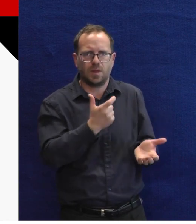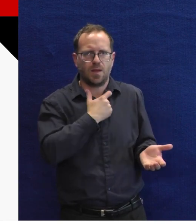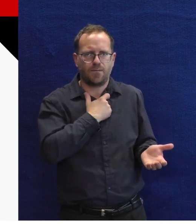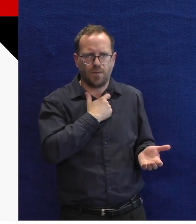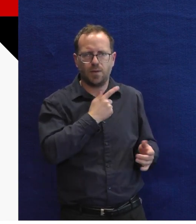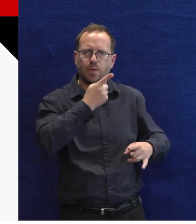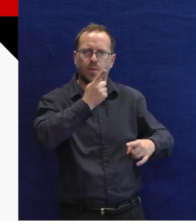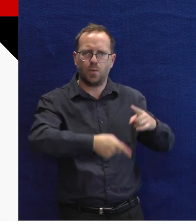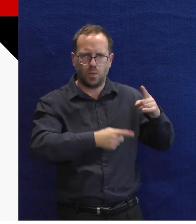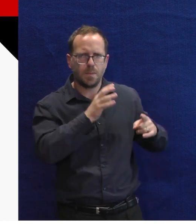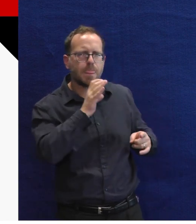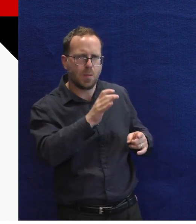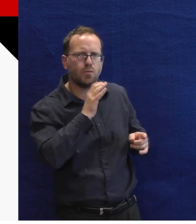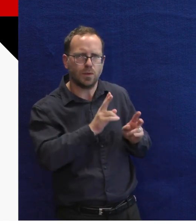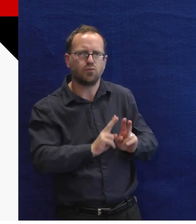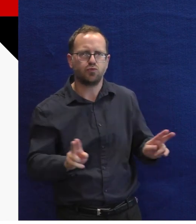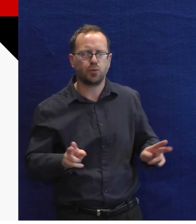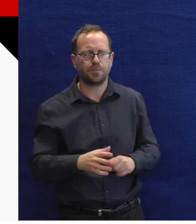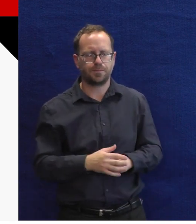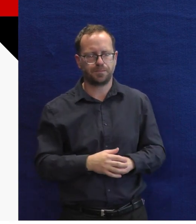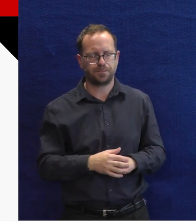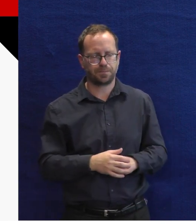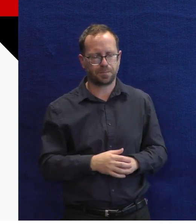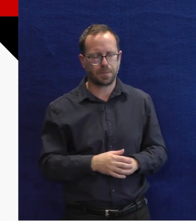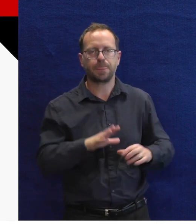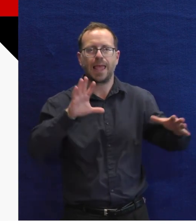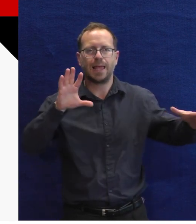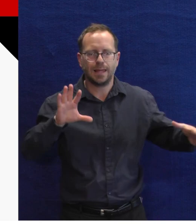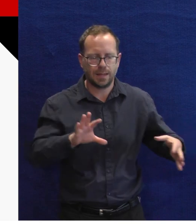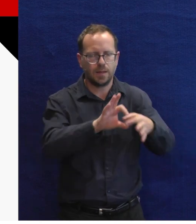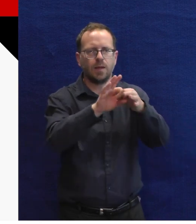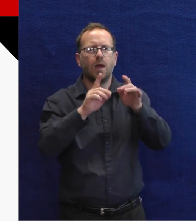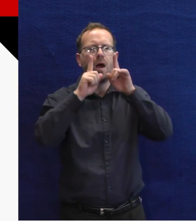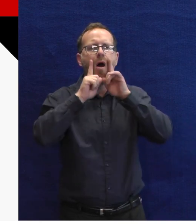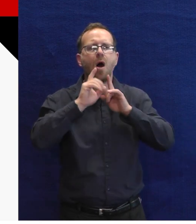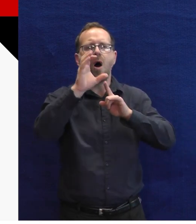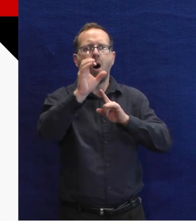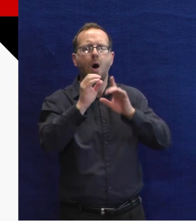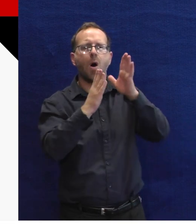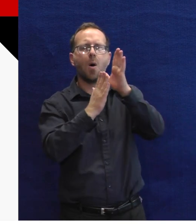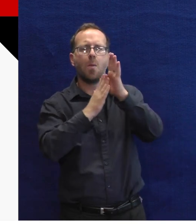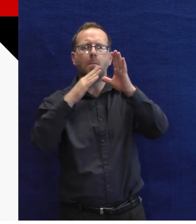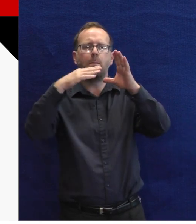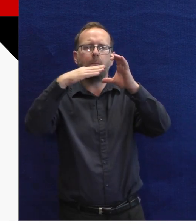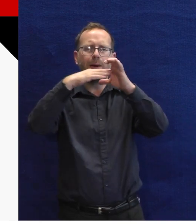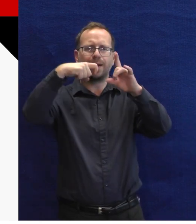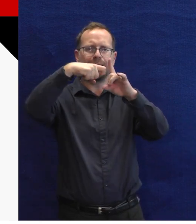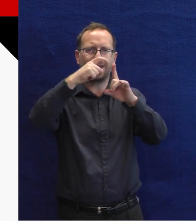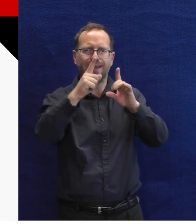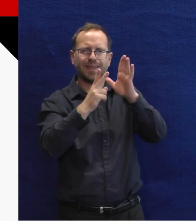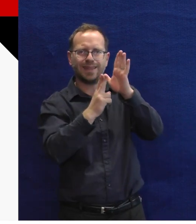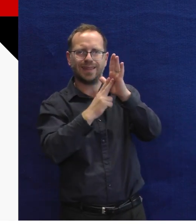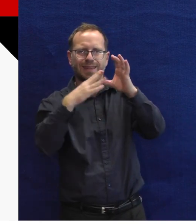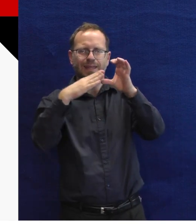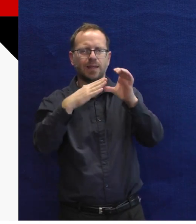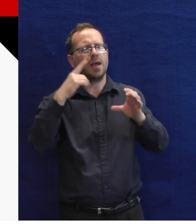nemůžu dotknout. No a co se týče toho napojení, je to na HomeKit, ale